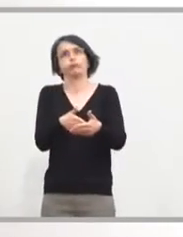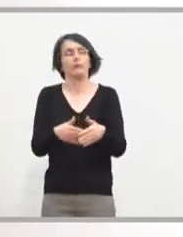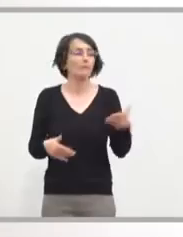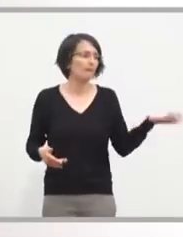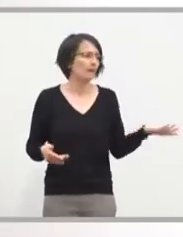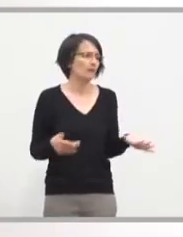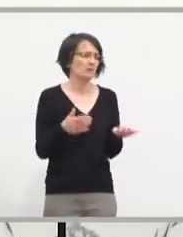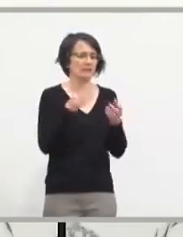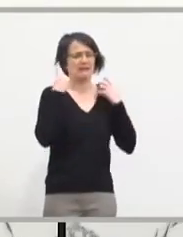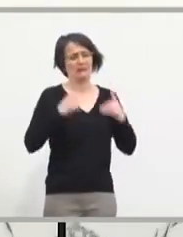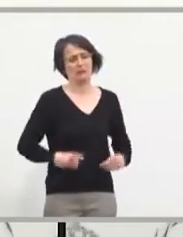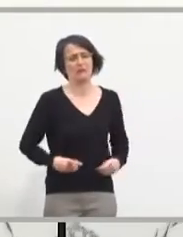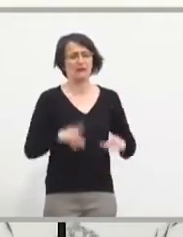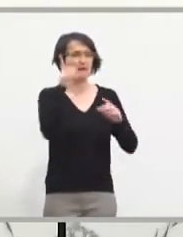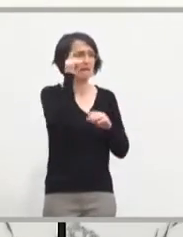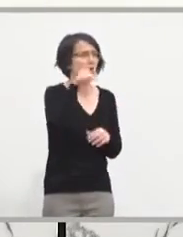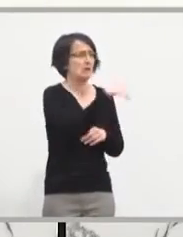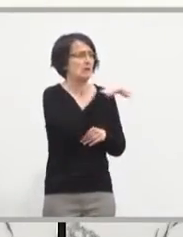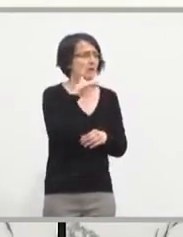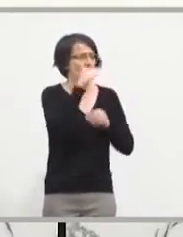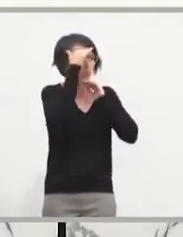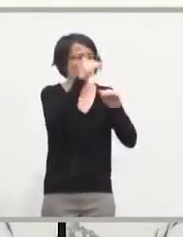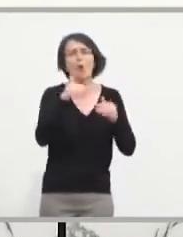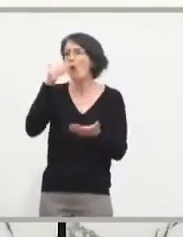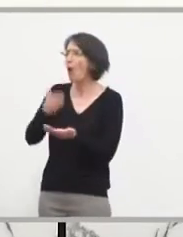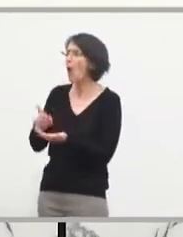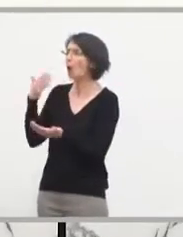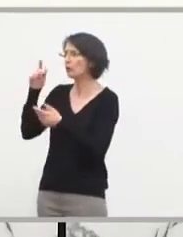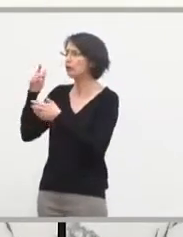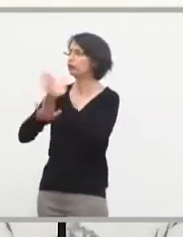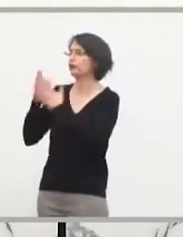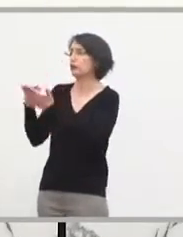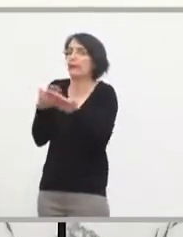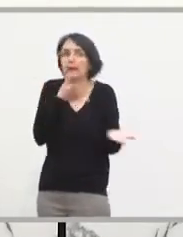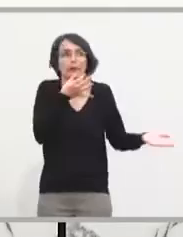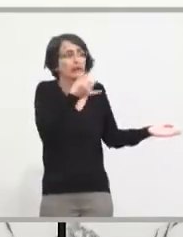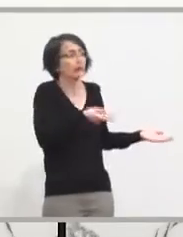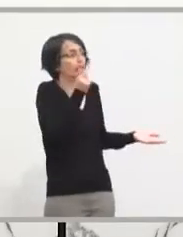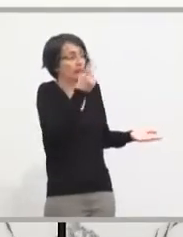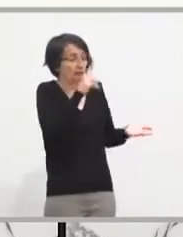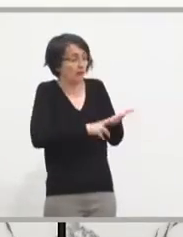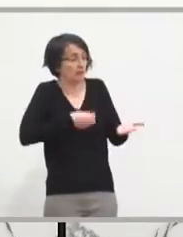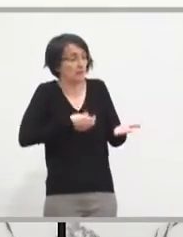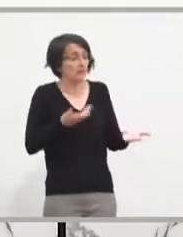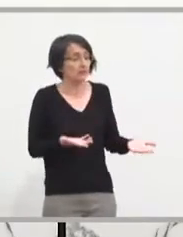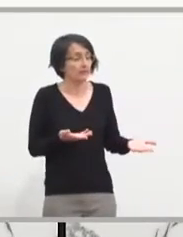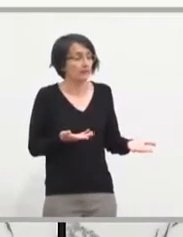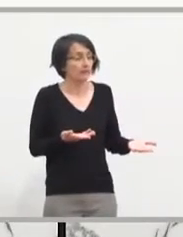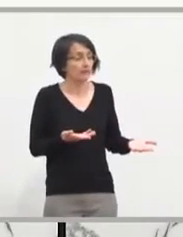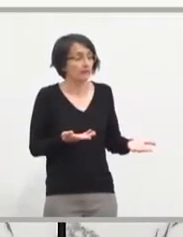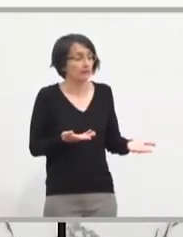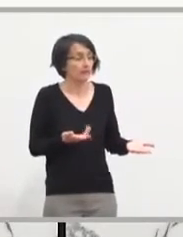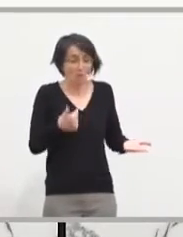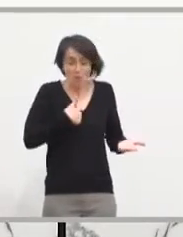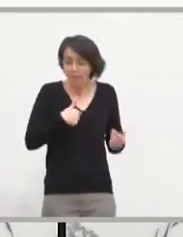confiance aux députés de la République. Mais non, mais qu-ce que vous voulez que je vous dise ? Je ne pas vous dire autre chose, c'est la vérité. Je